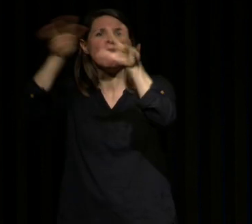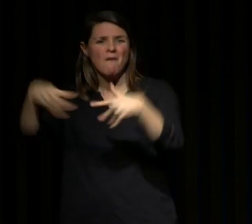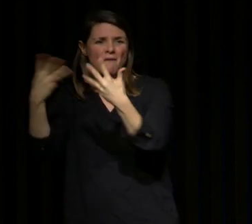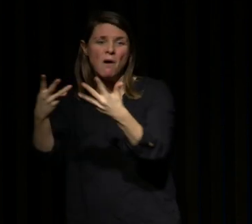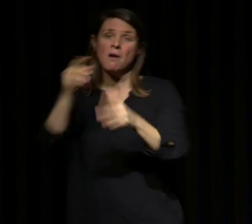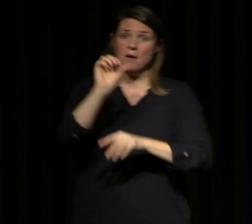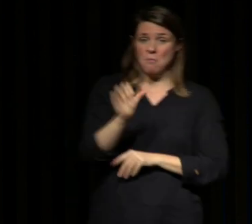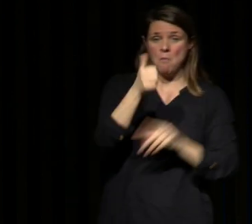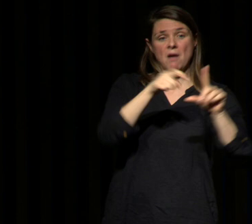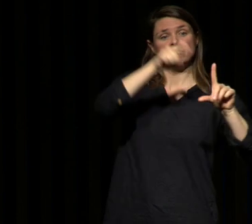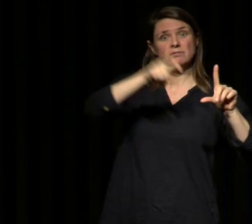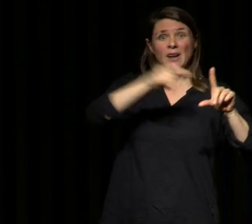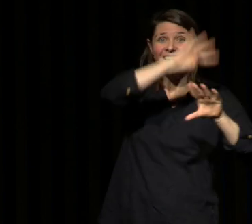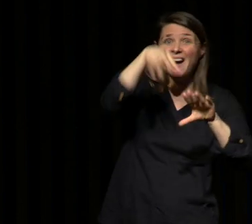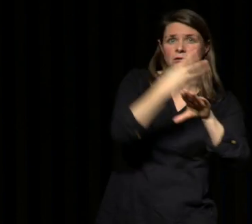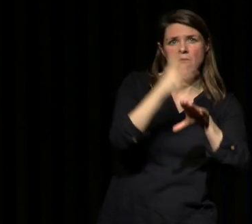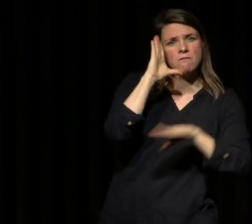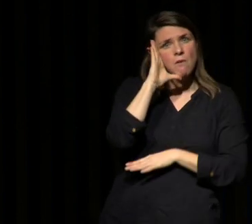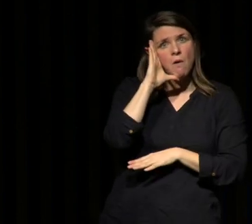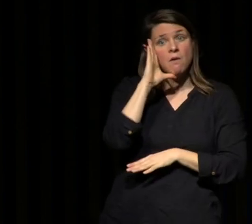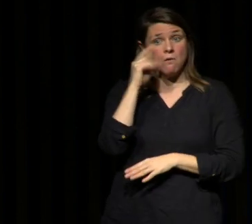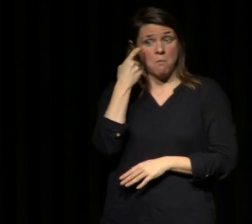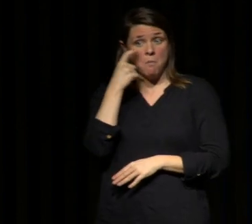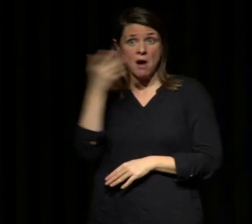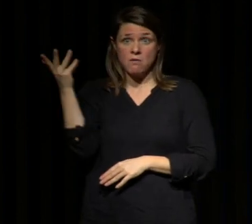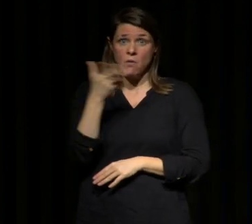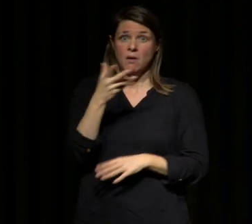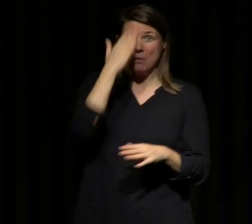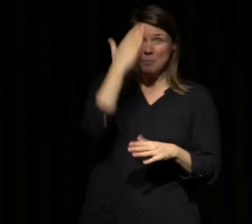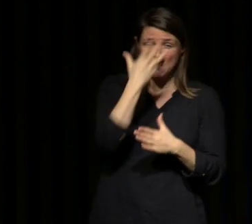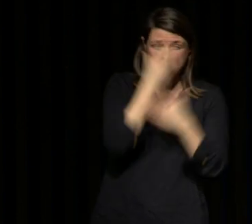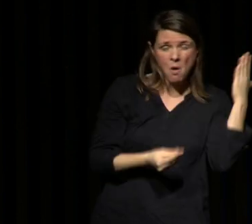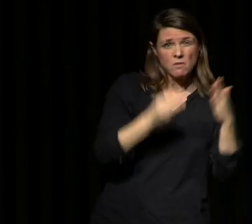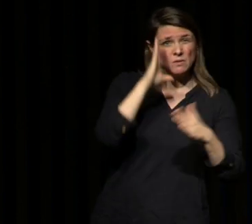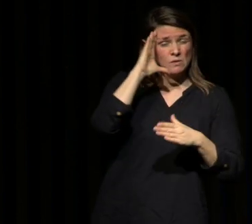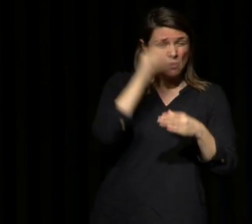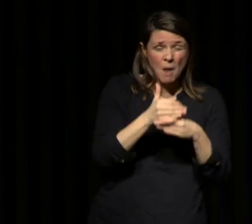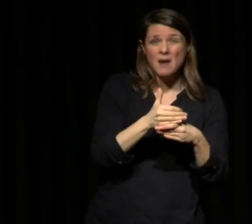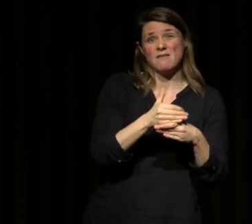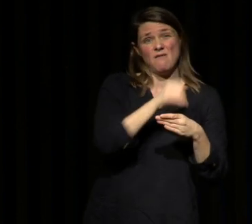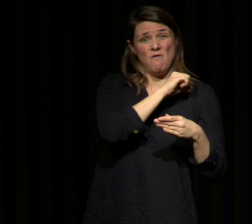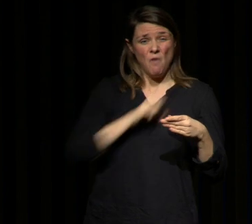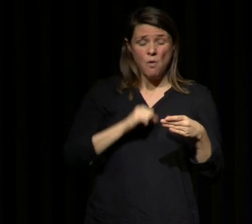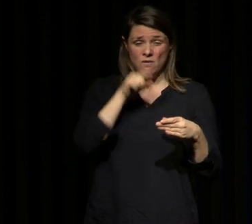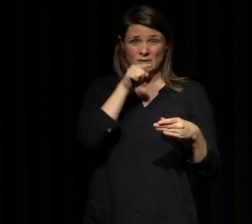première courbe où les individus dorment 4 heures, on voit qu'une privation aiguë de sommeil déprime complètement l'hormone de